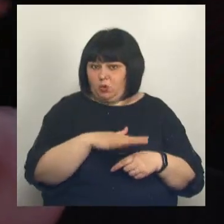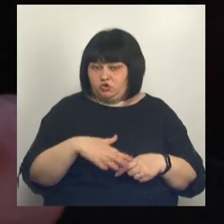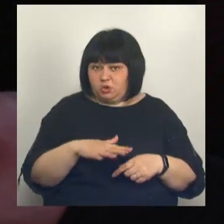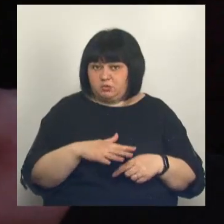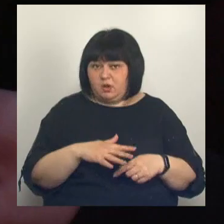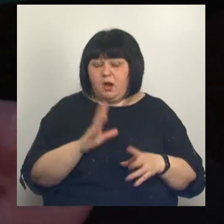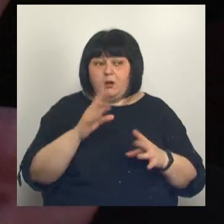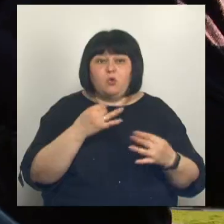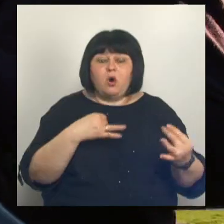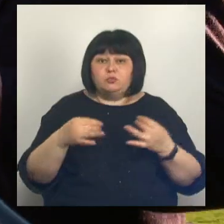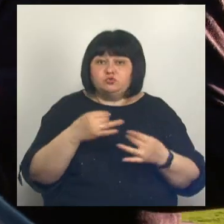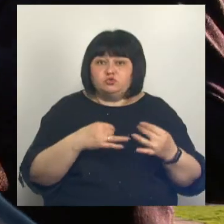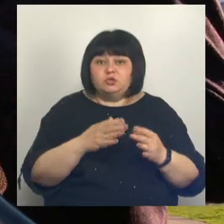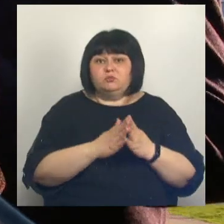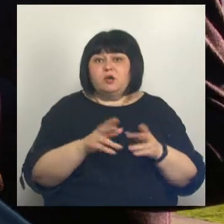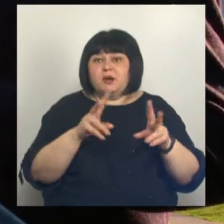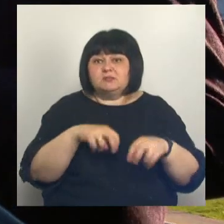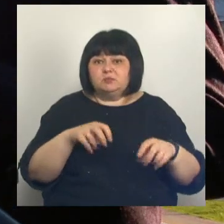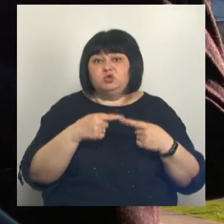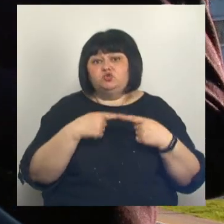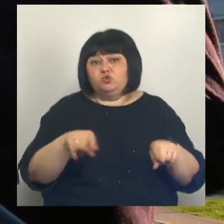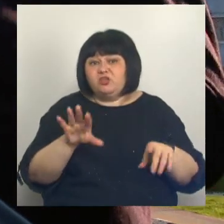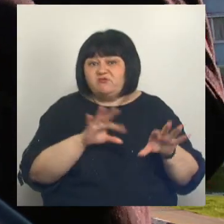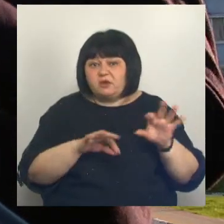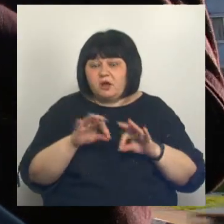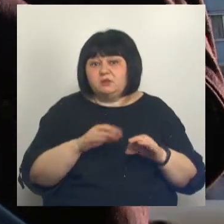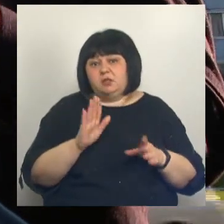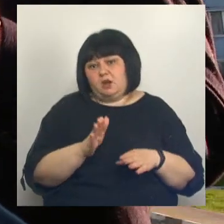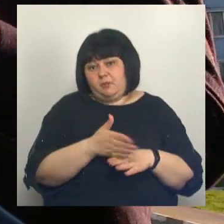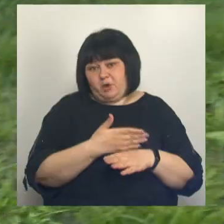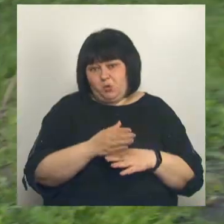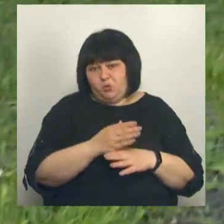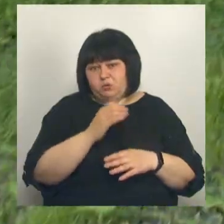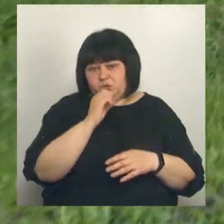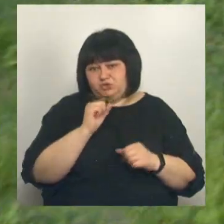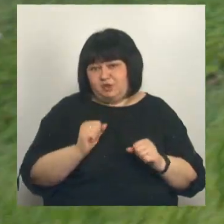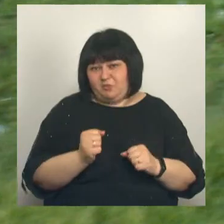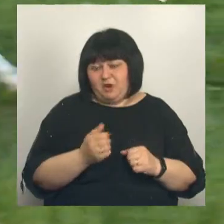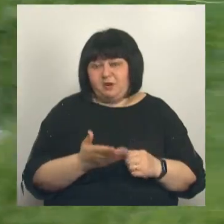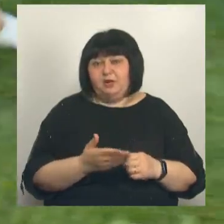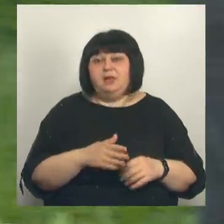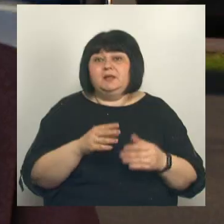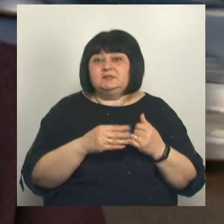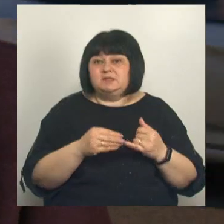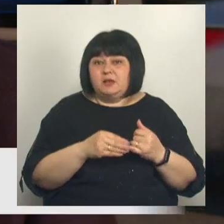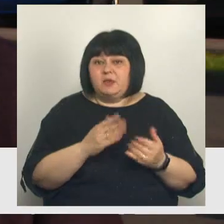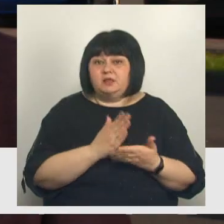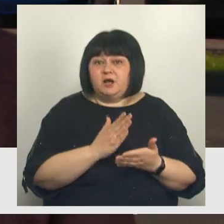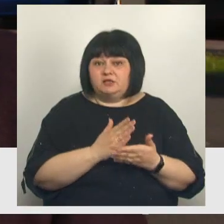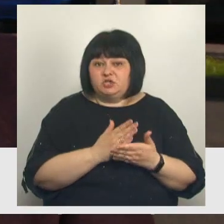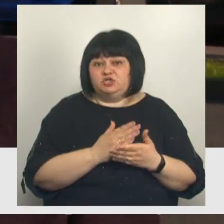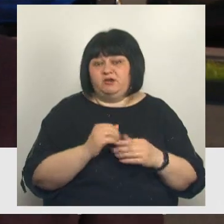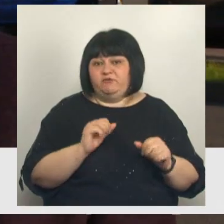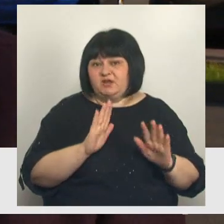общественного обсуждения попросили рассмотреть другие варианты для прогулок хвостатых друзей. Земли, находящиеся в распоряжении города Белгорода,